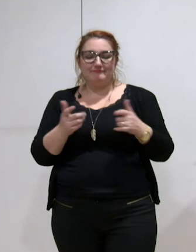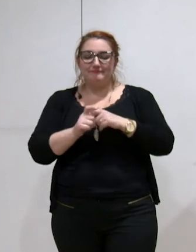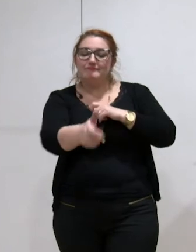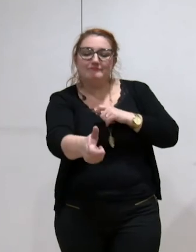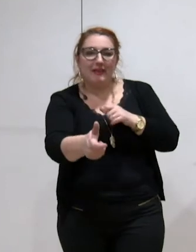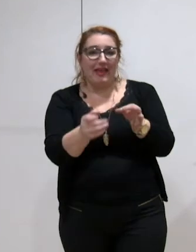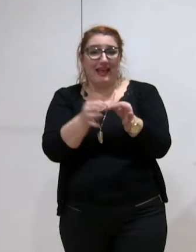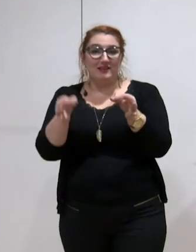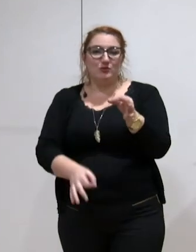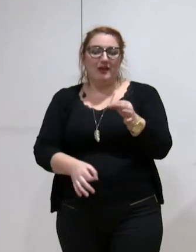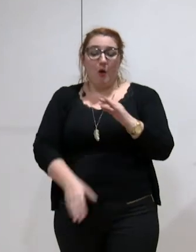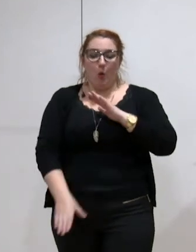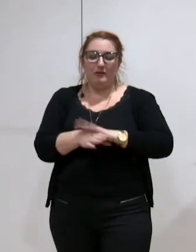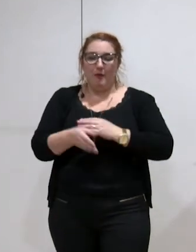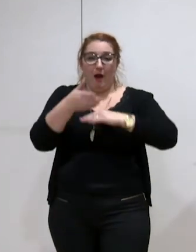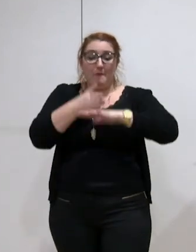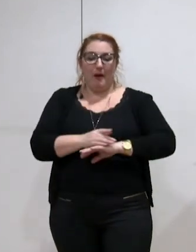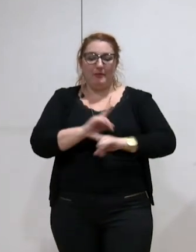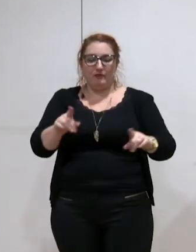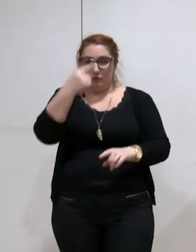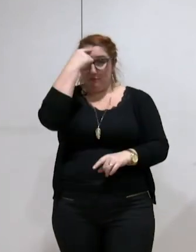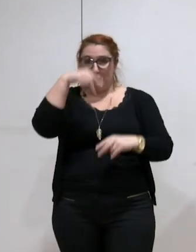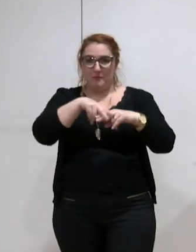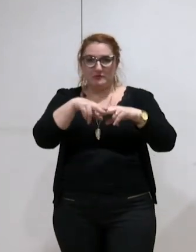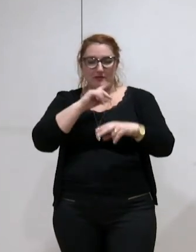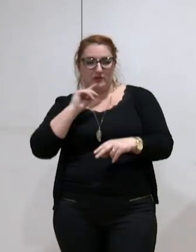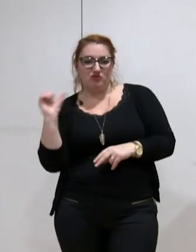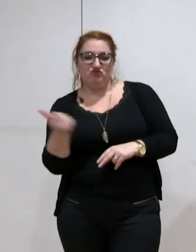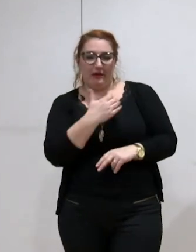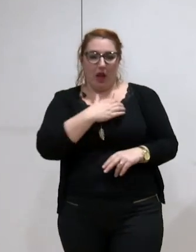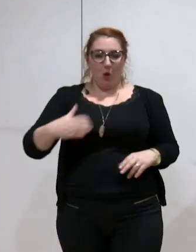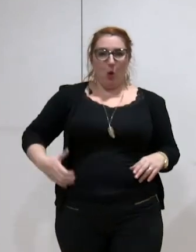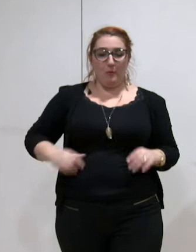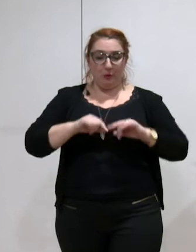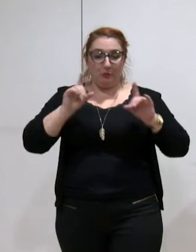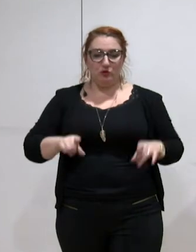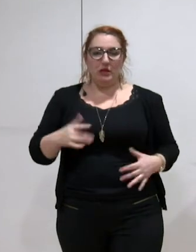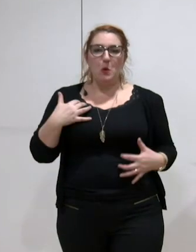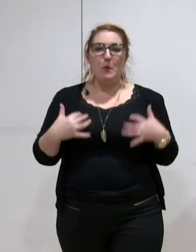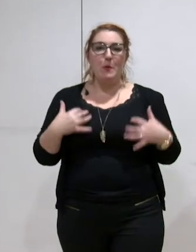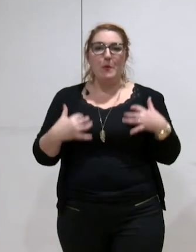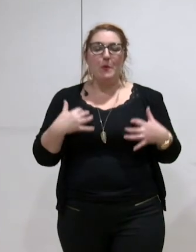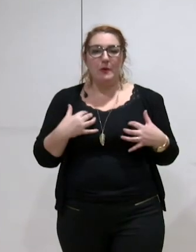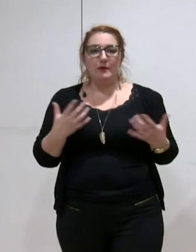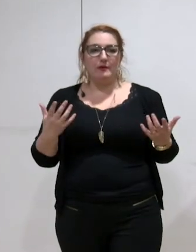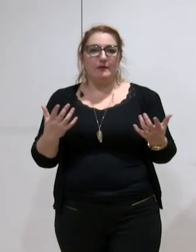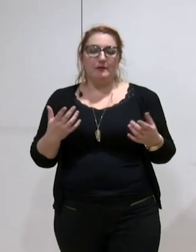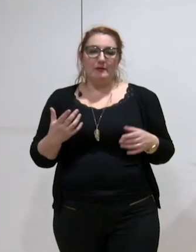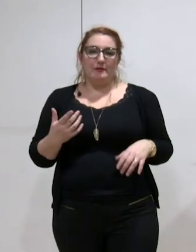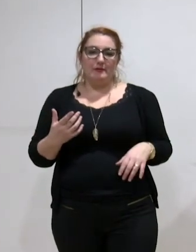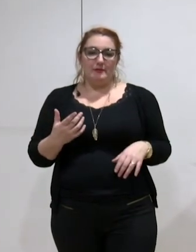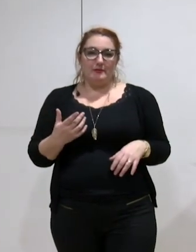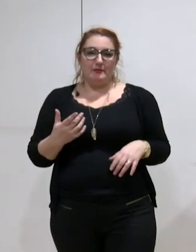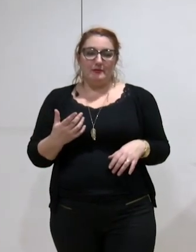forcément pensée, et surtout pas soutenable pour le budget de l'ensemble des communes. C'était qu'on se privait de